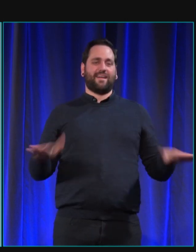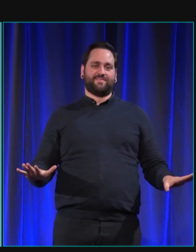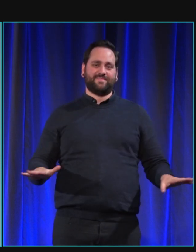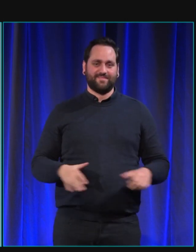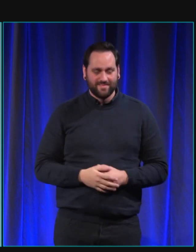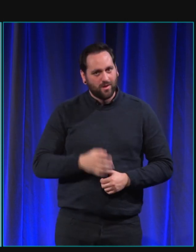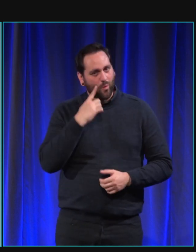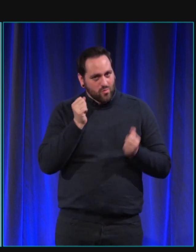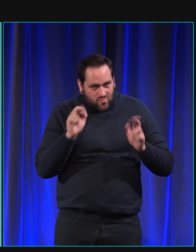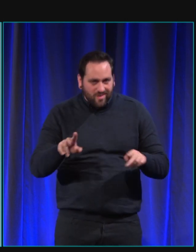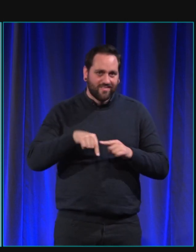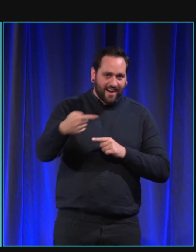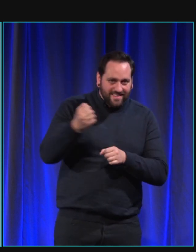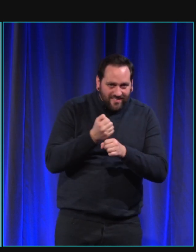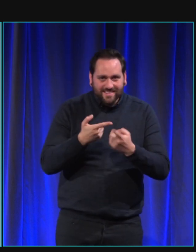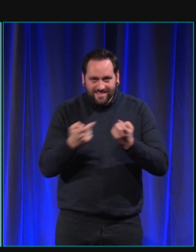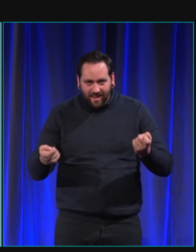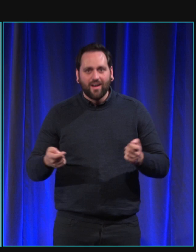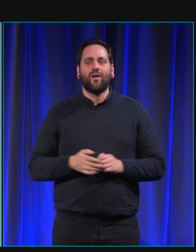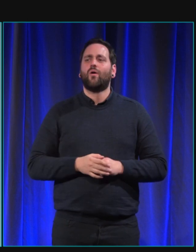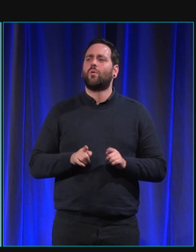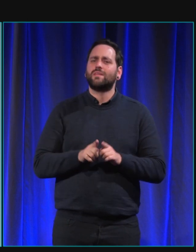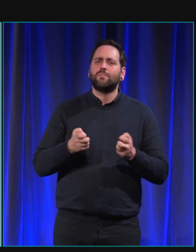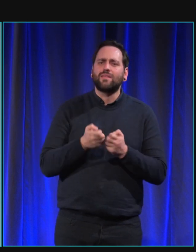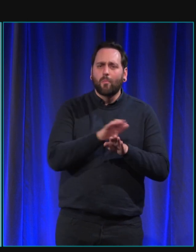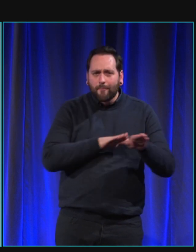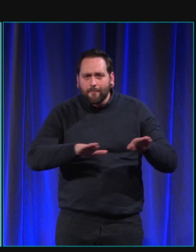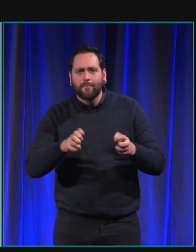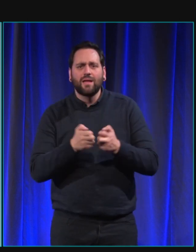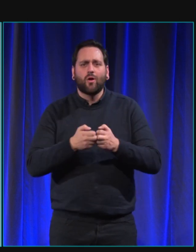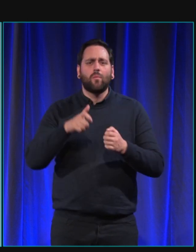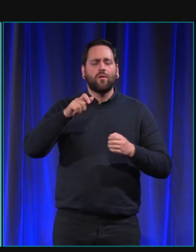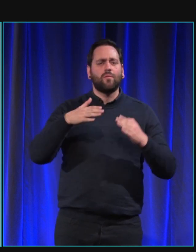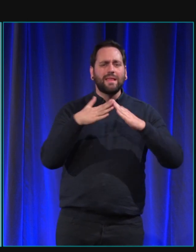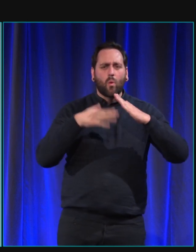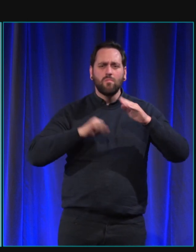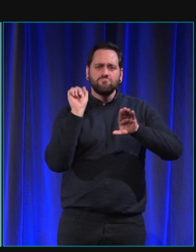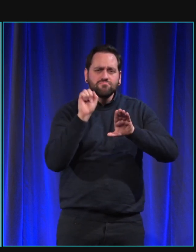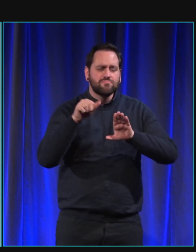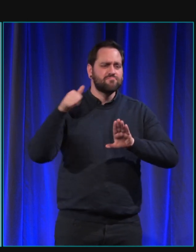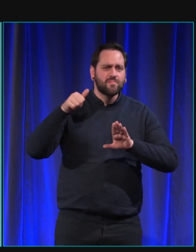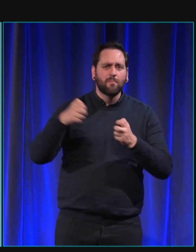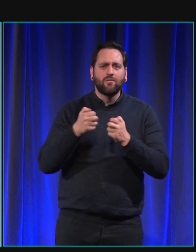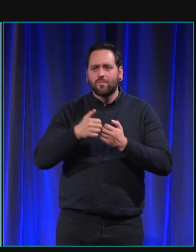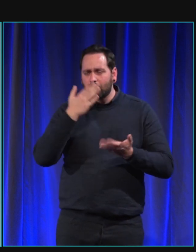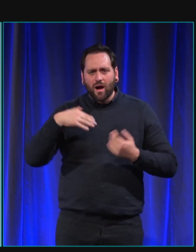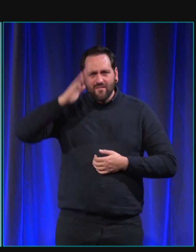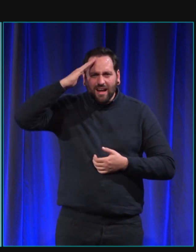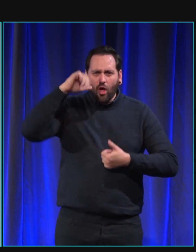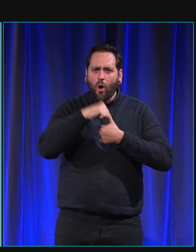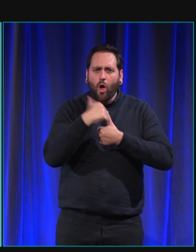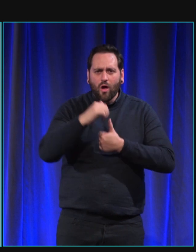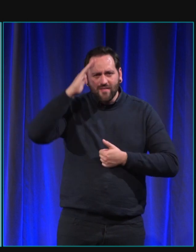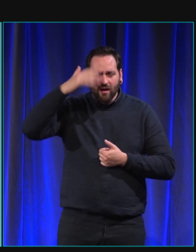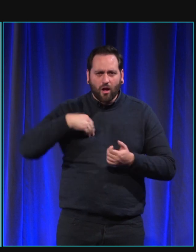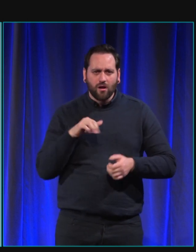Ensuite, il va indiquer s'il y a quelqu'un à la porte d'entrée. s'il y a le facteur, par exemple. Donc il va venir, c'est pareil, au contact physique et il va vous